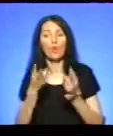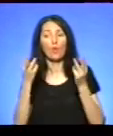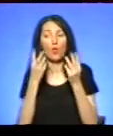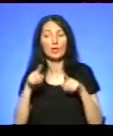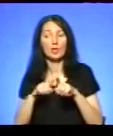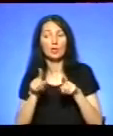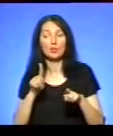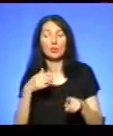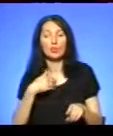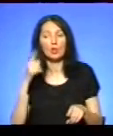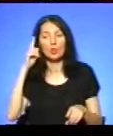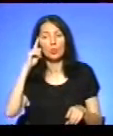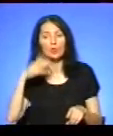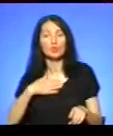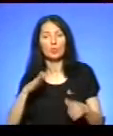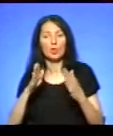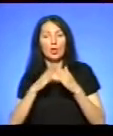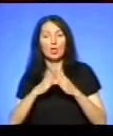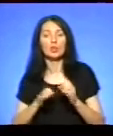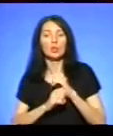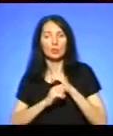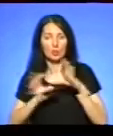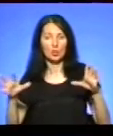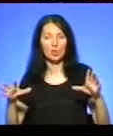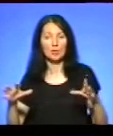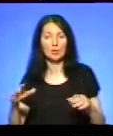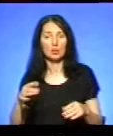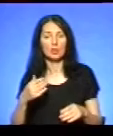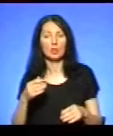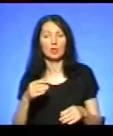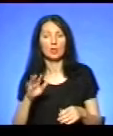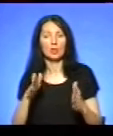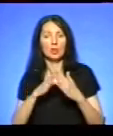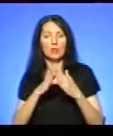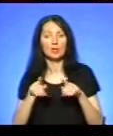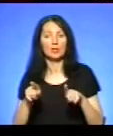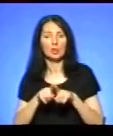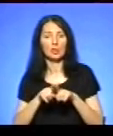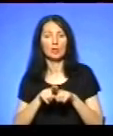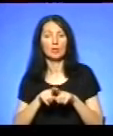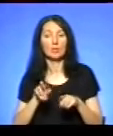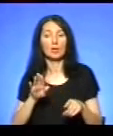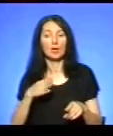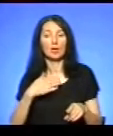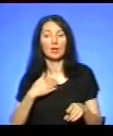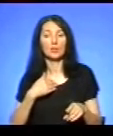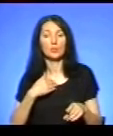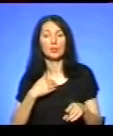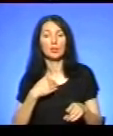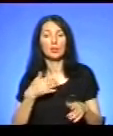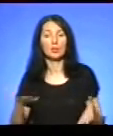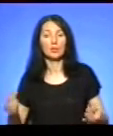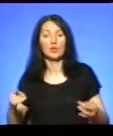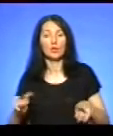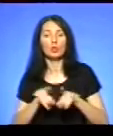що я думала, що мені хата зривається. І в хаті такий, аж мене на дивані, та як